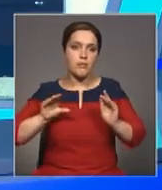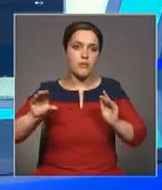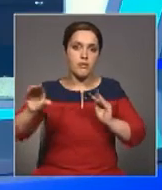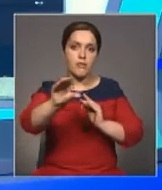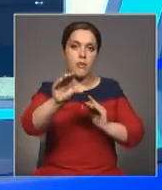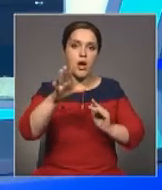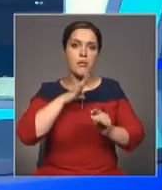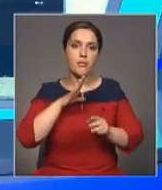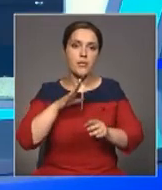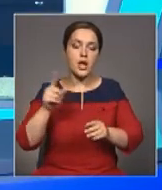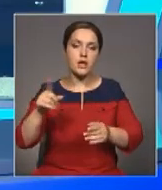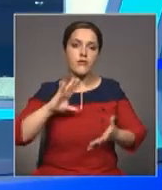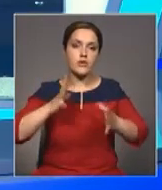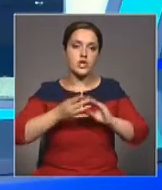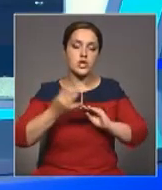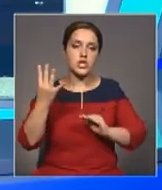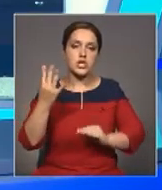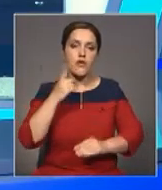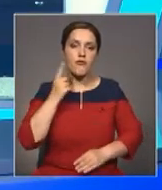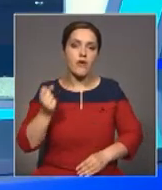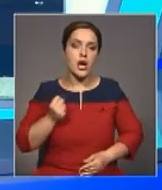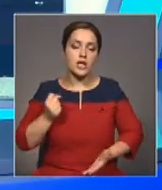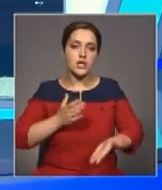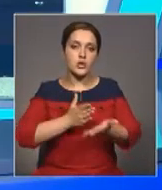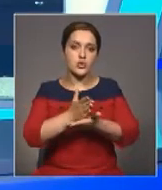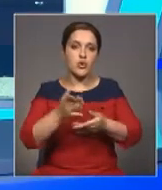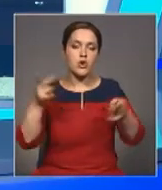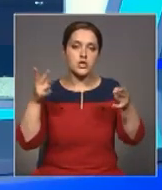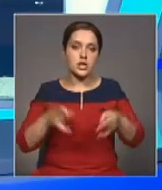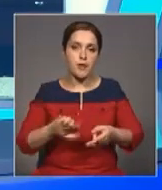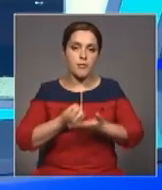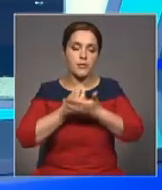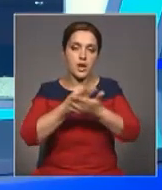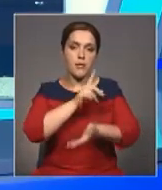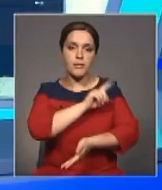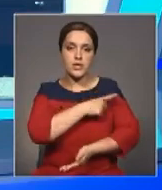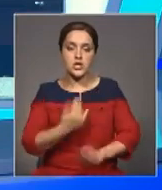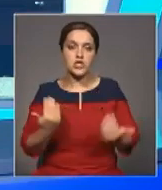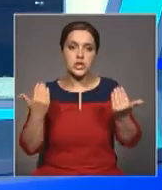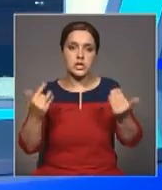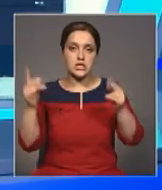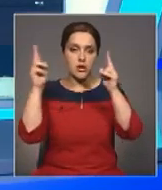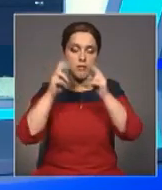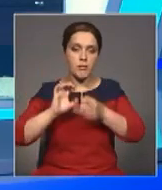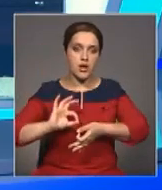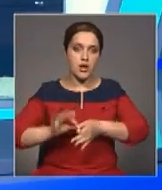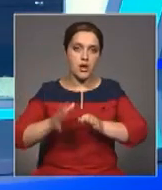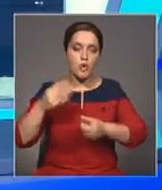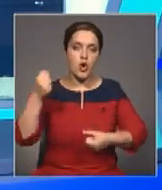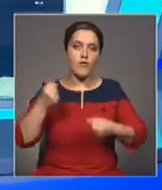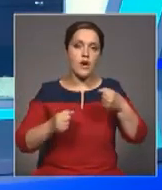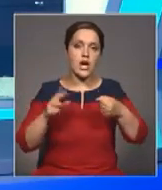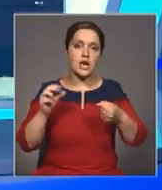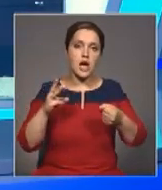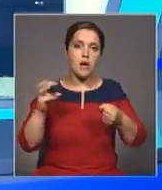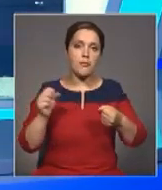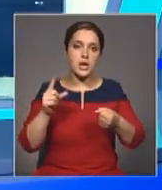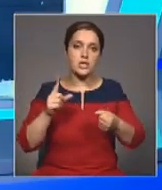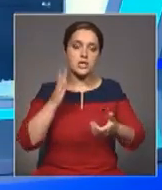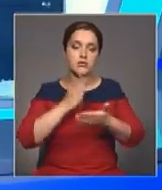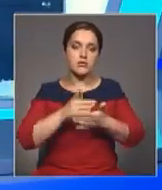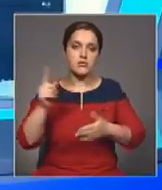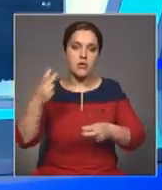военной техники. В результате четверо военнослужащих с травмами госпитализированы. Сейчас они проходят обследование. Водитель КамАЗа